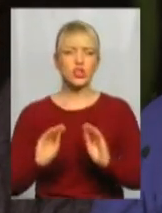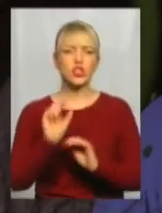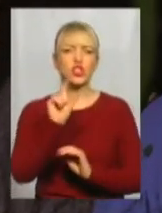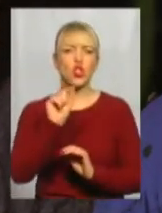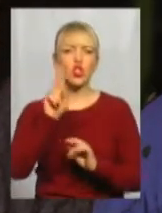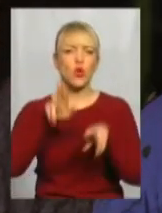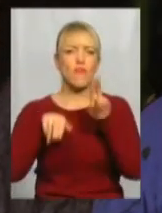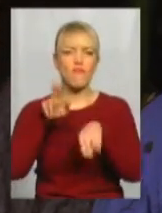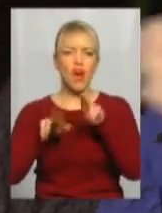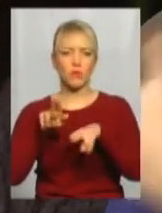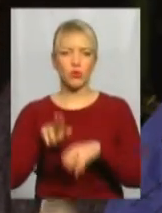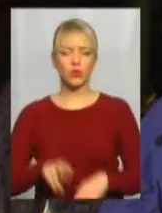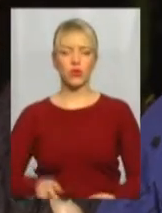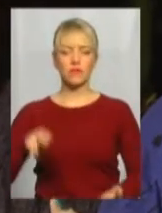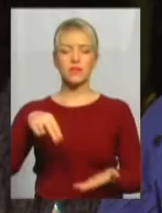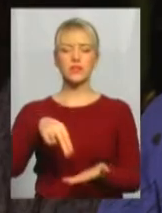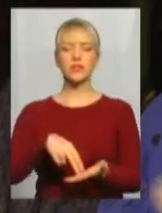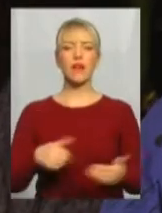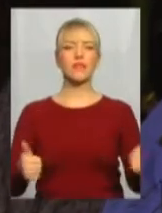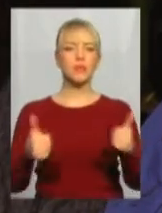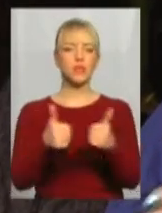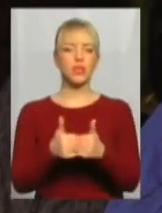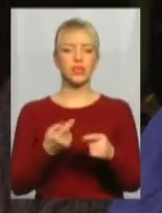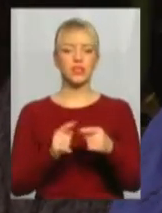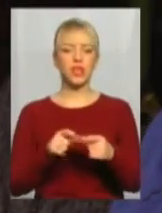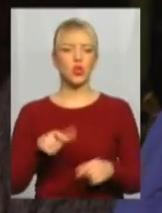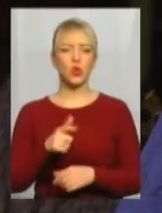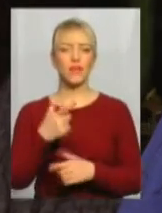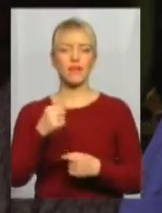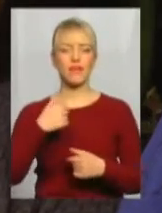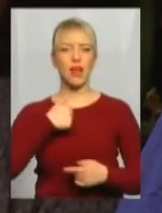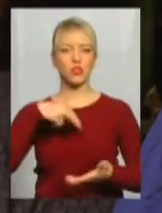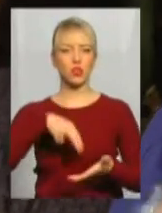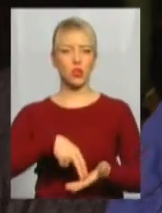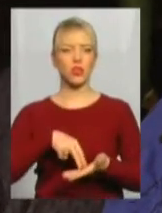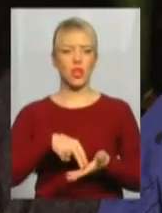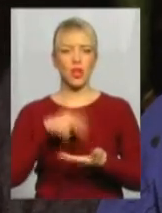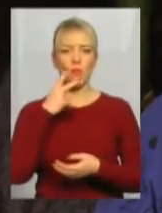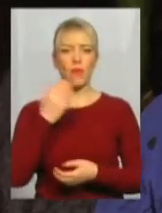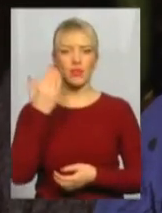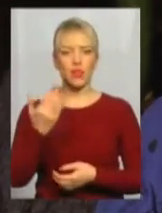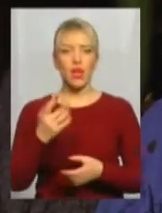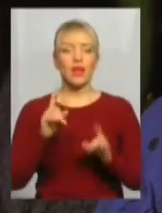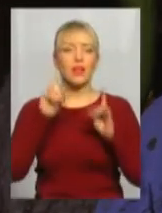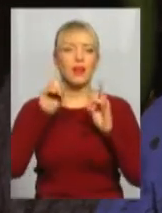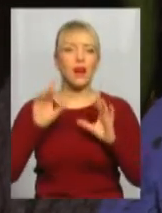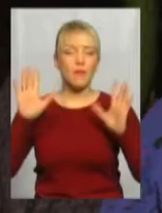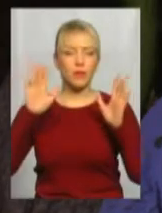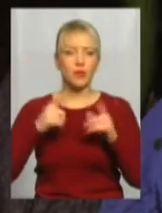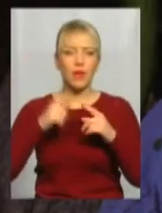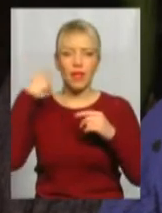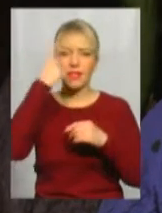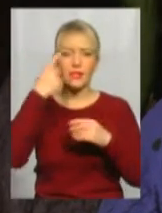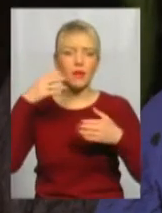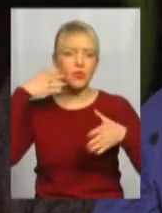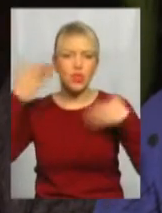золотою фарбою. Став неподалік від тієї дороги, де я стояла, побачивши його. І раптом почало оце все